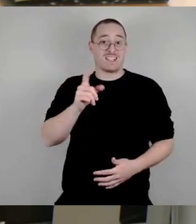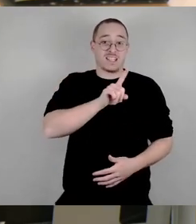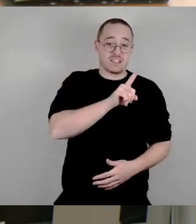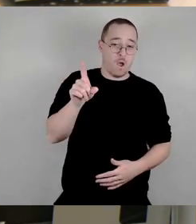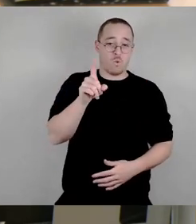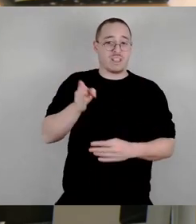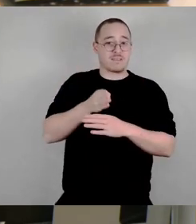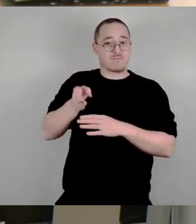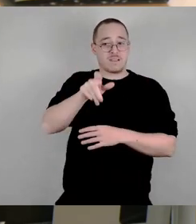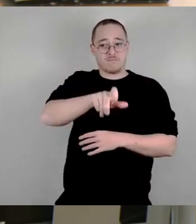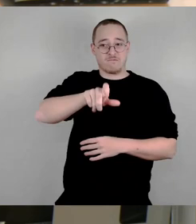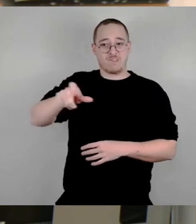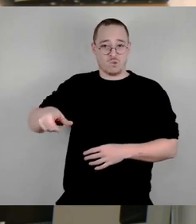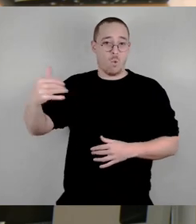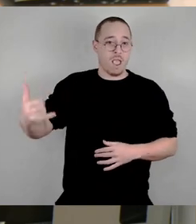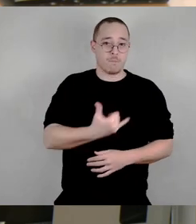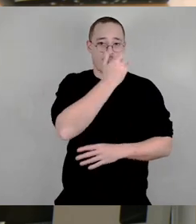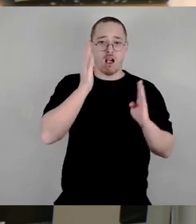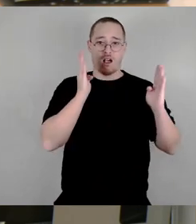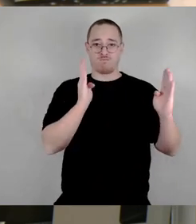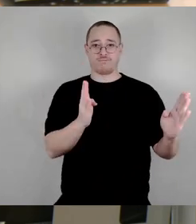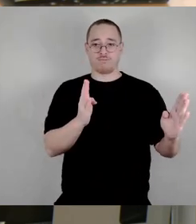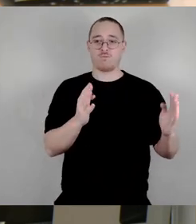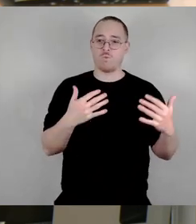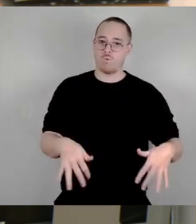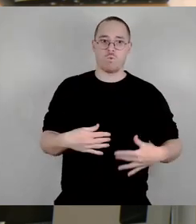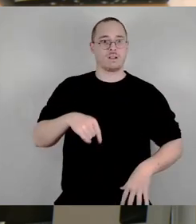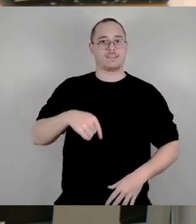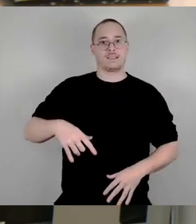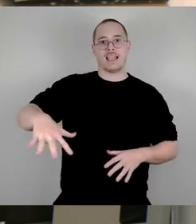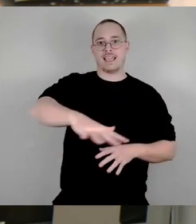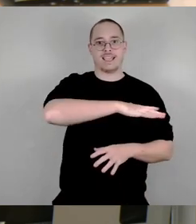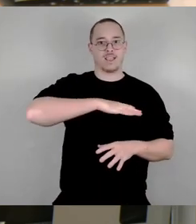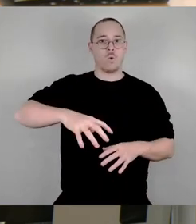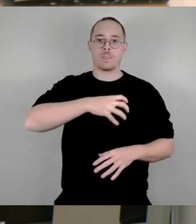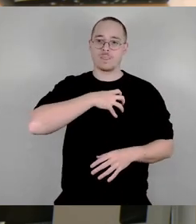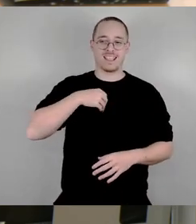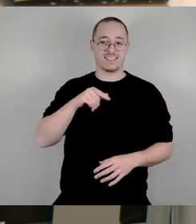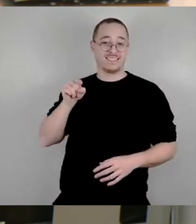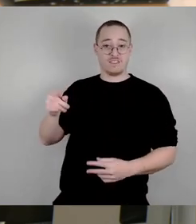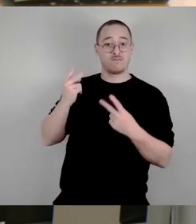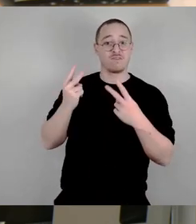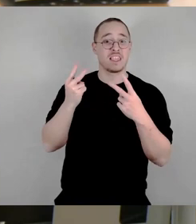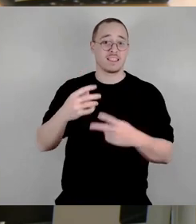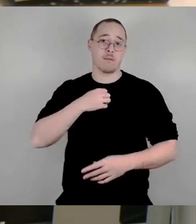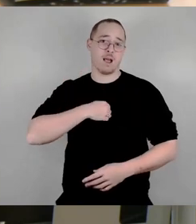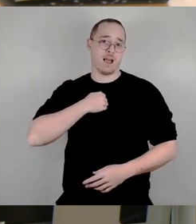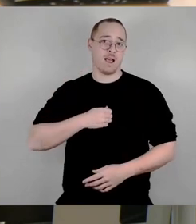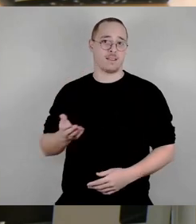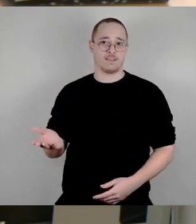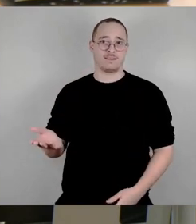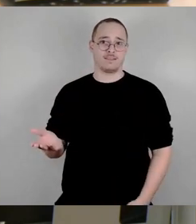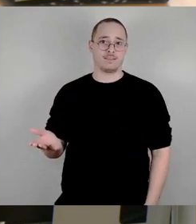für Jahr. Das ist für unsere Region ein ganz wichtiges Bad, was viele, viele Menschen